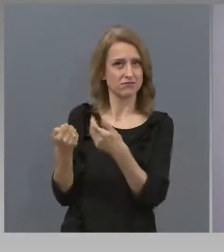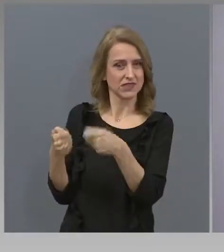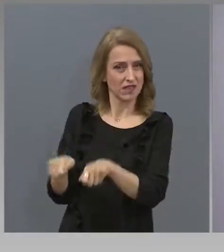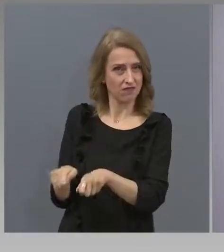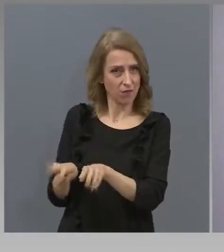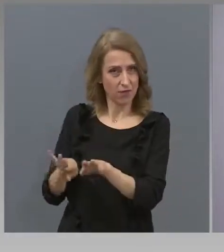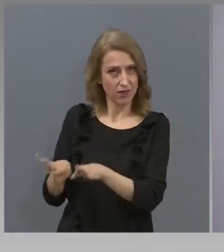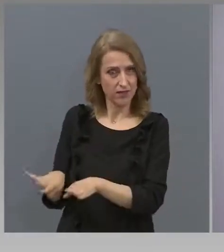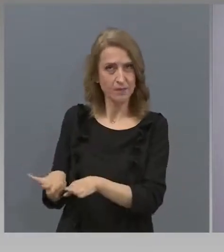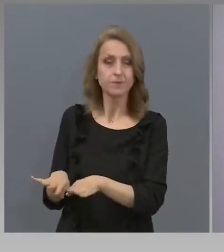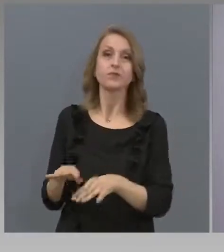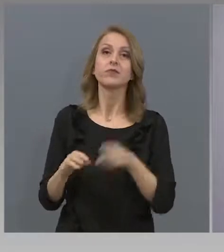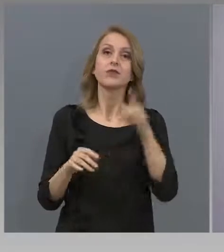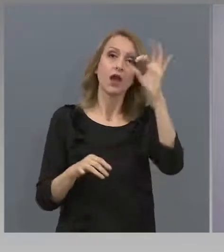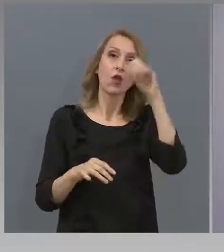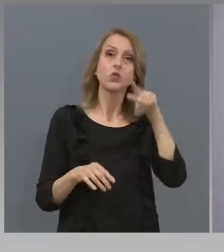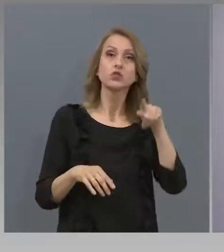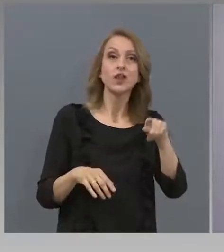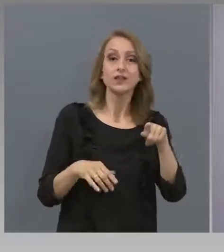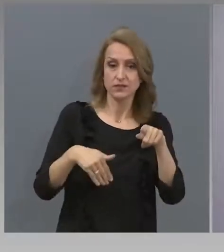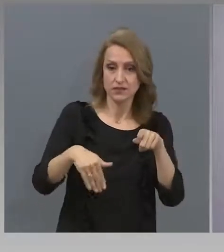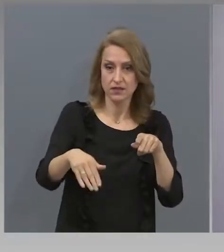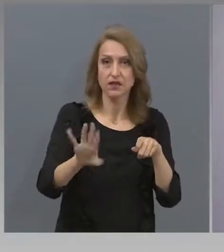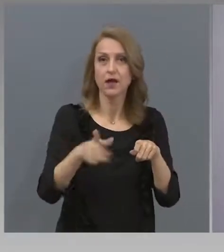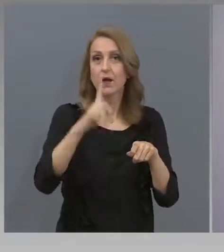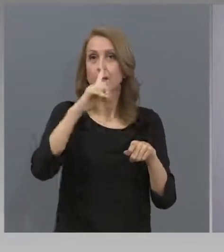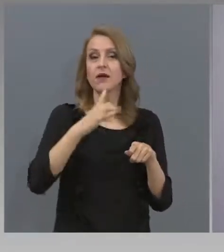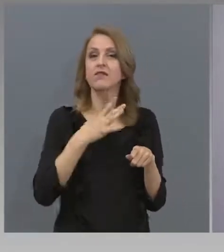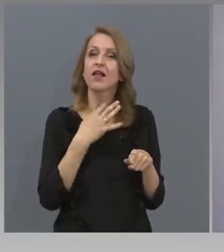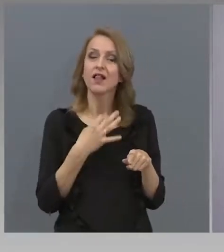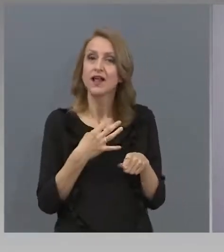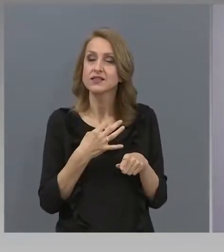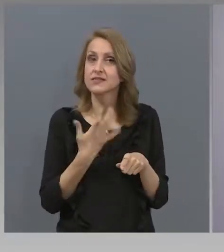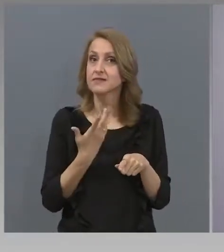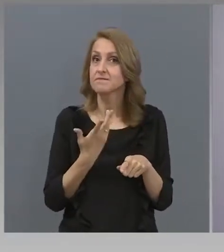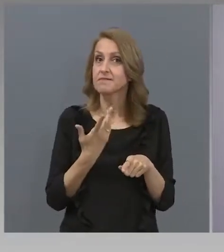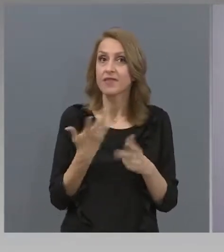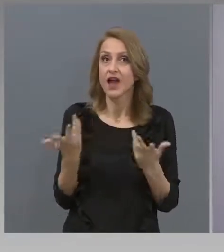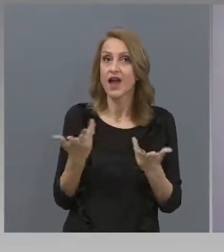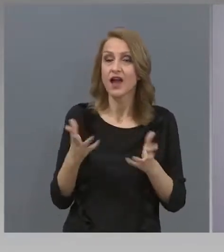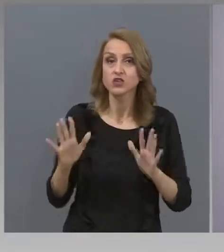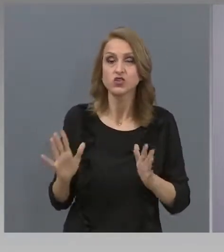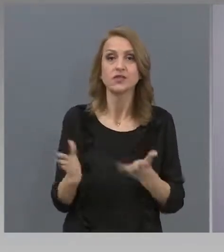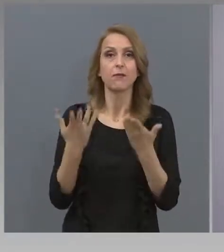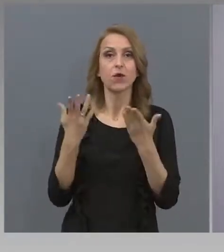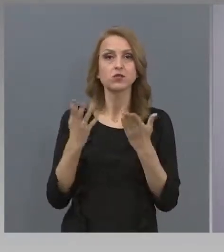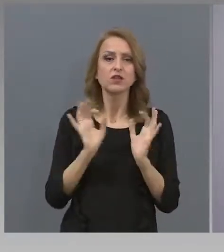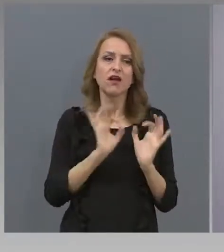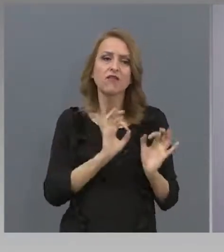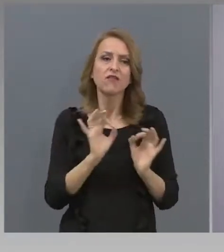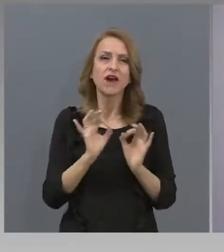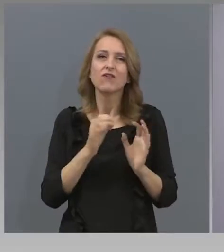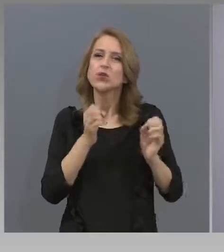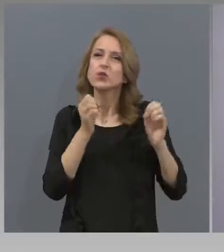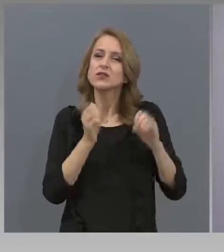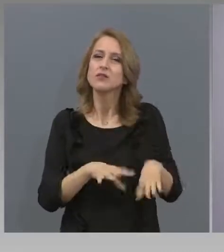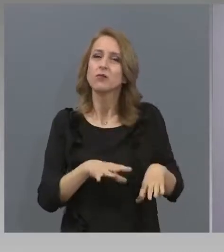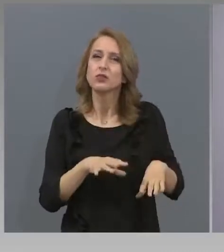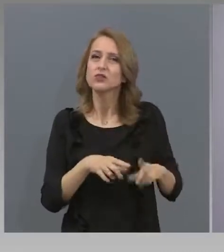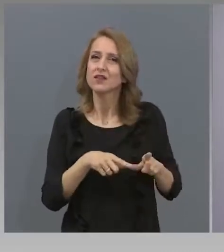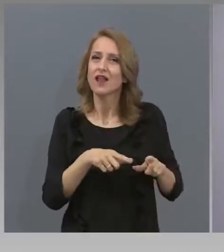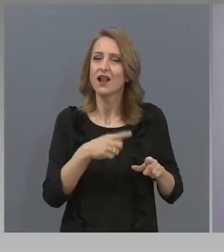Учениците, които ще стартират първи клас на есен, възможно ли е да започнат с това, което са пропуснали